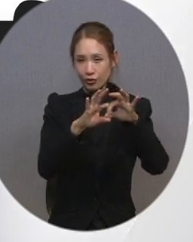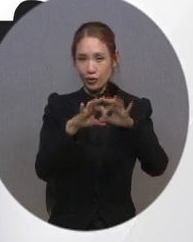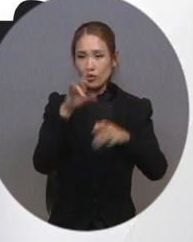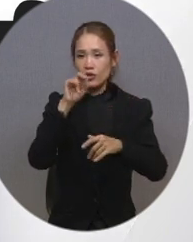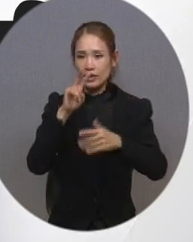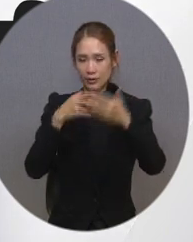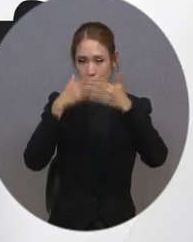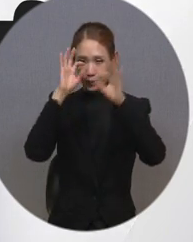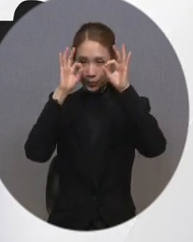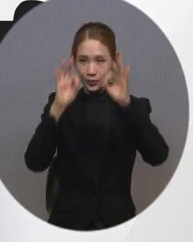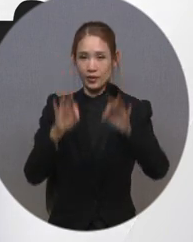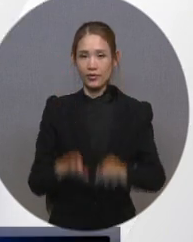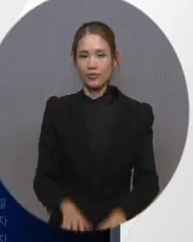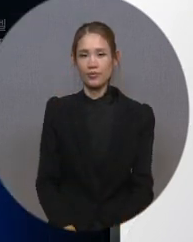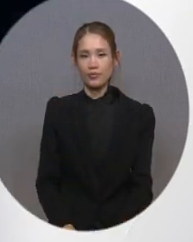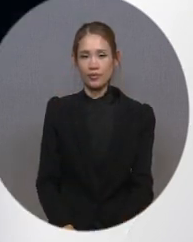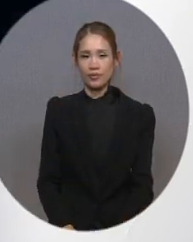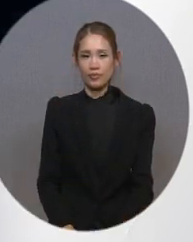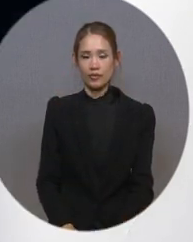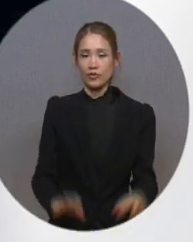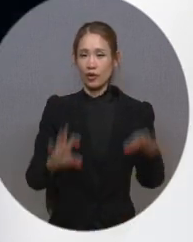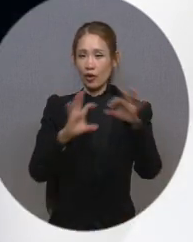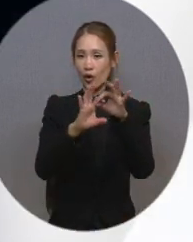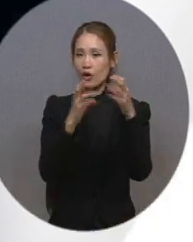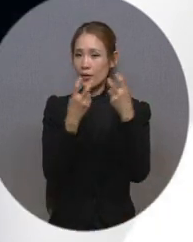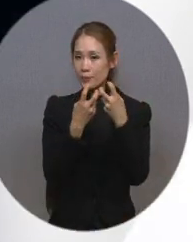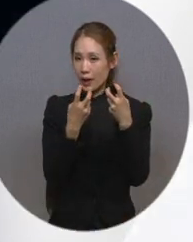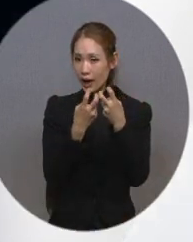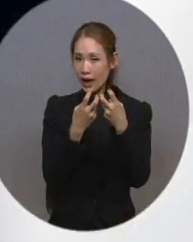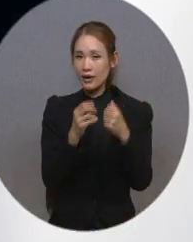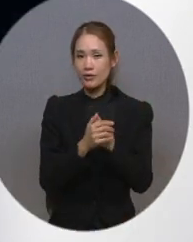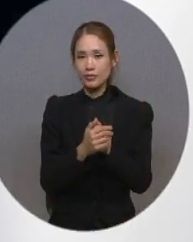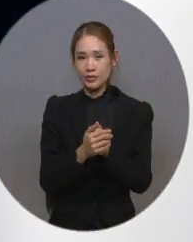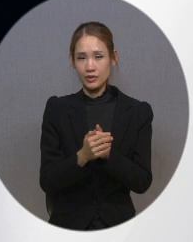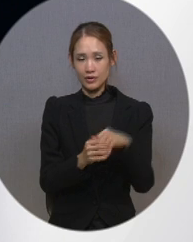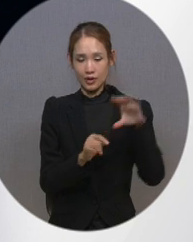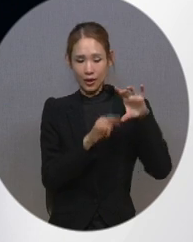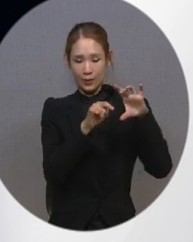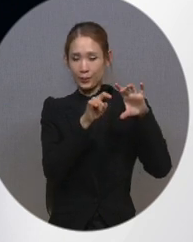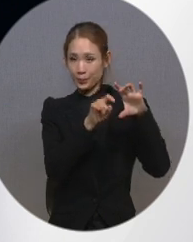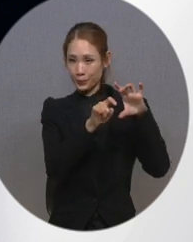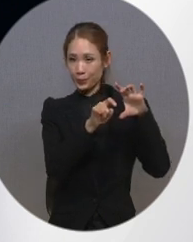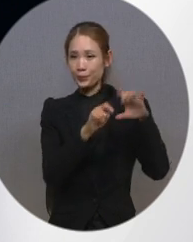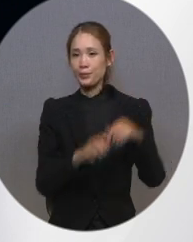가능합니다. 연결 방법은 리모컨의 메뉴 버튼을 누른 후